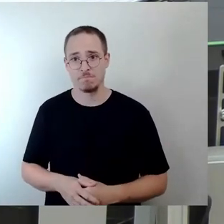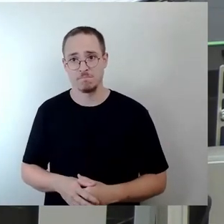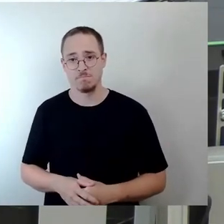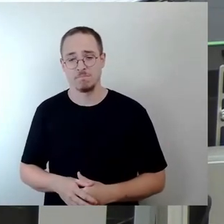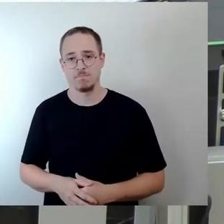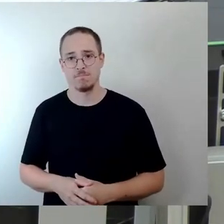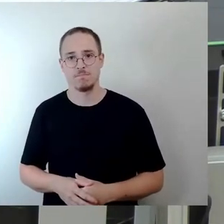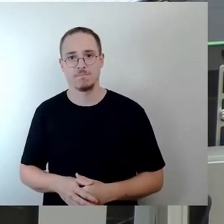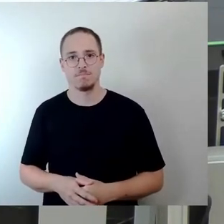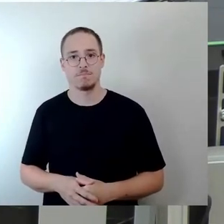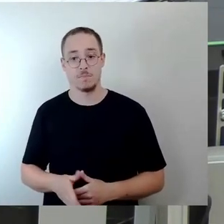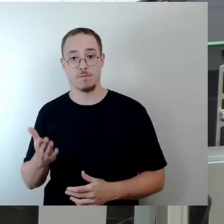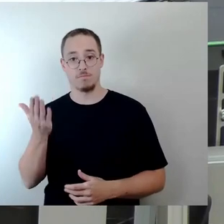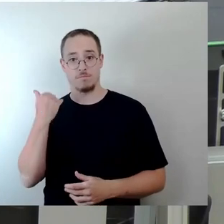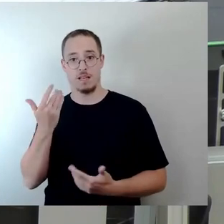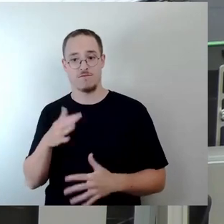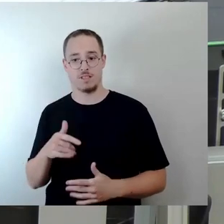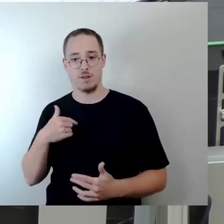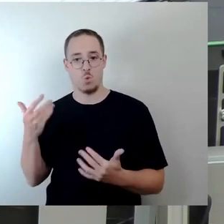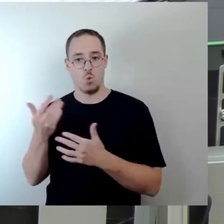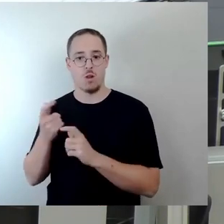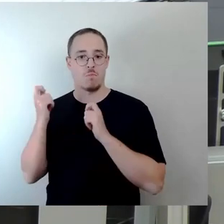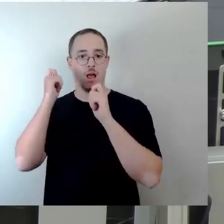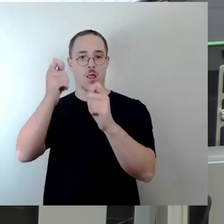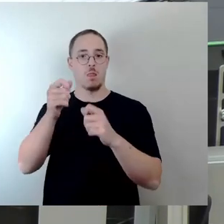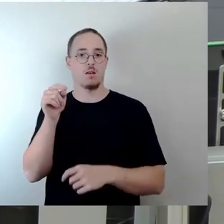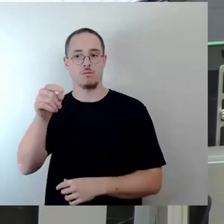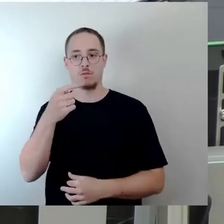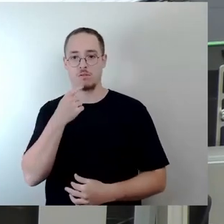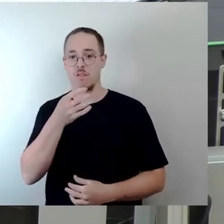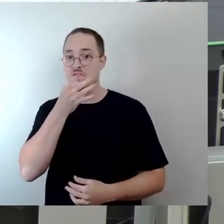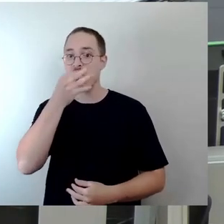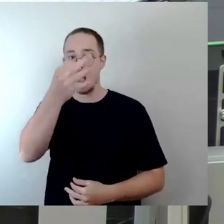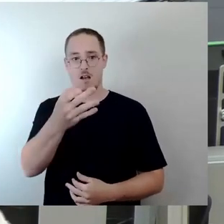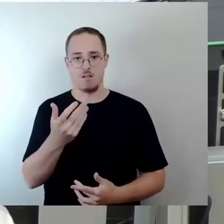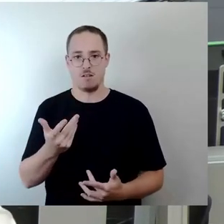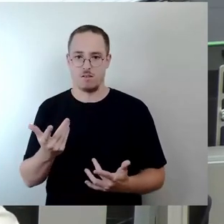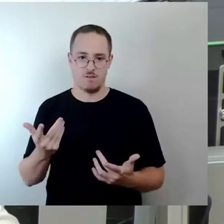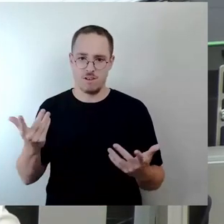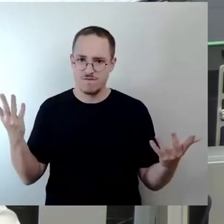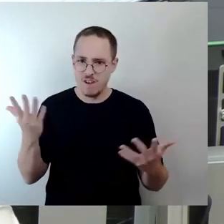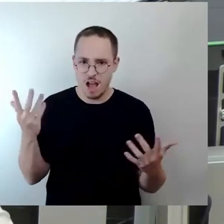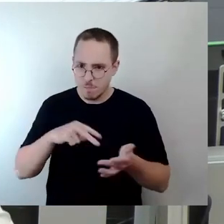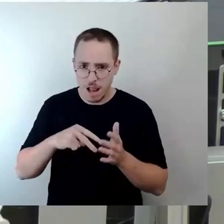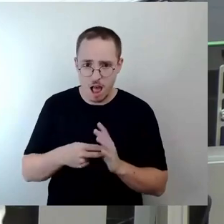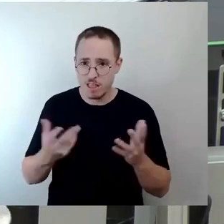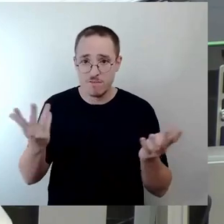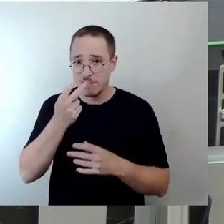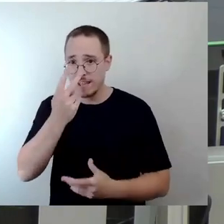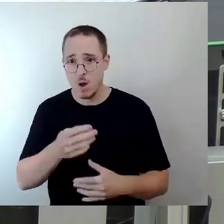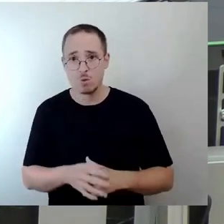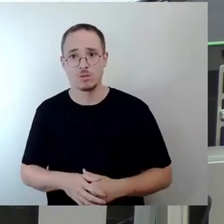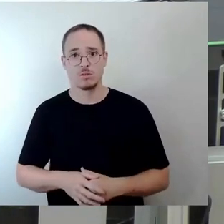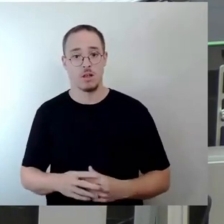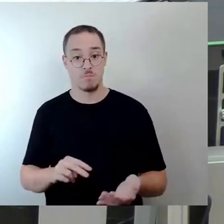nun eigentlich hier hinter vorgehaltener Hand geplant wird. Es gab dann die Antwort darauf, dass eben tatsächlich dort eine Planung existiert und sie wurde